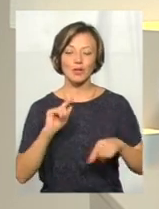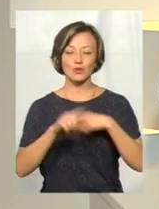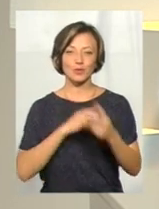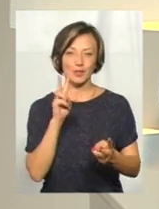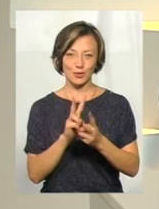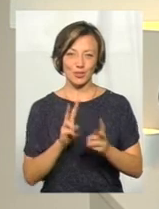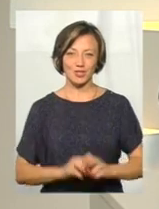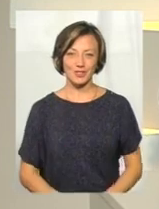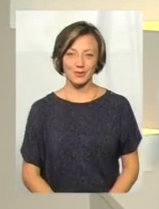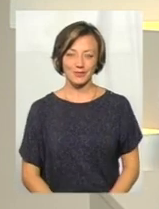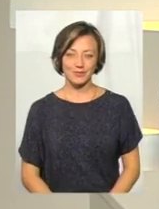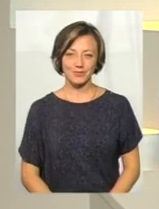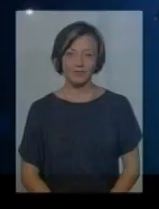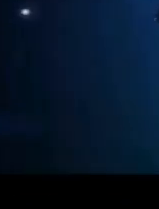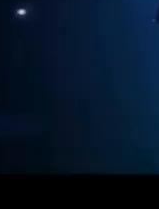наступних зустрічей.